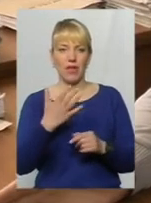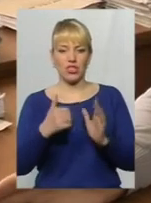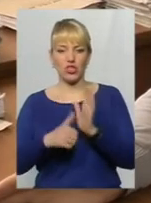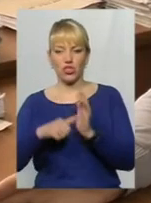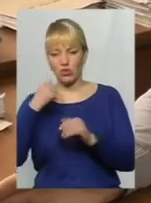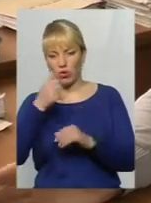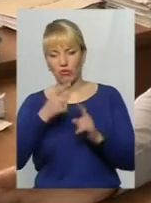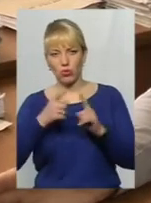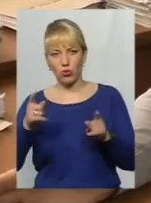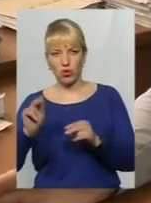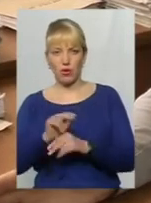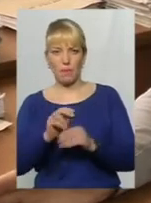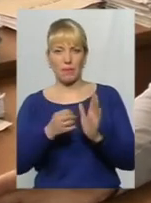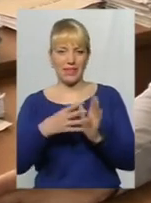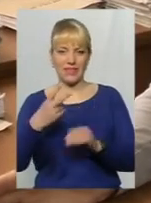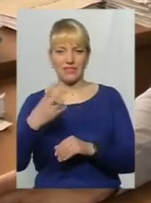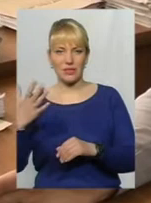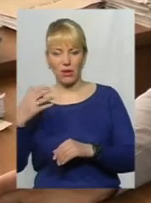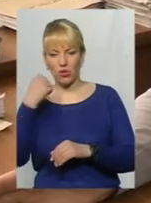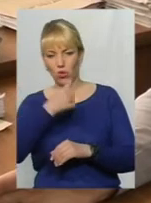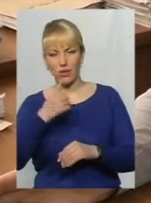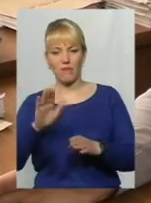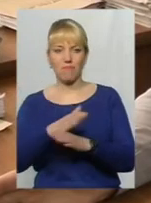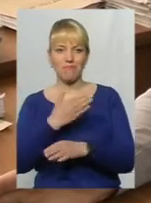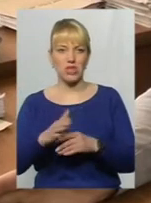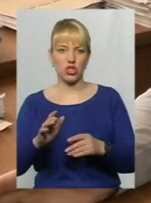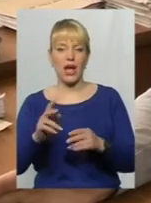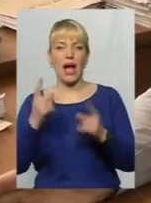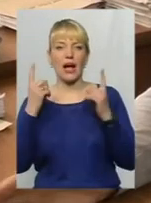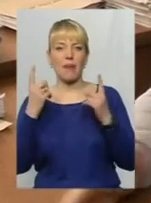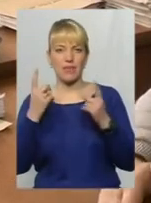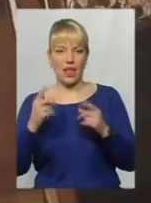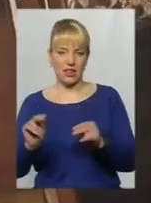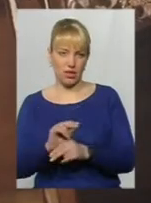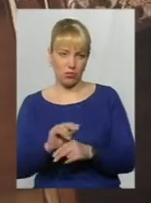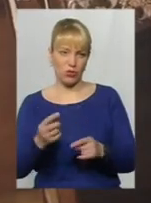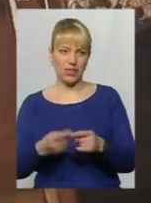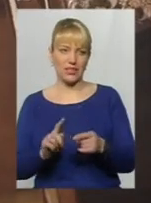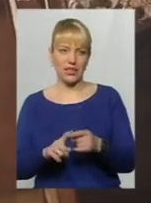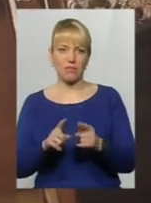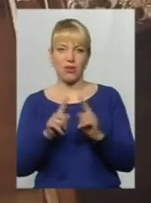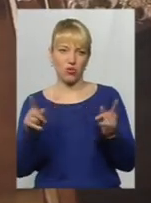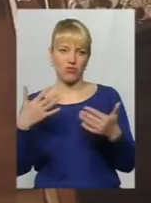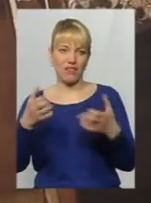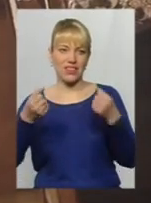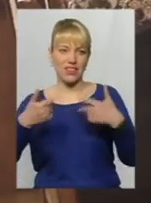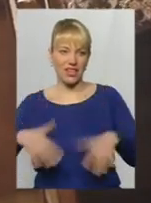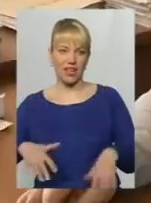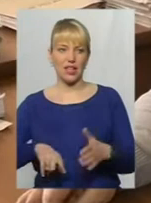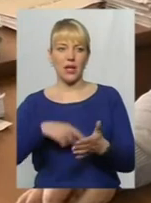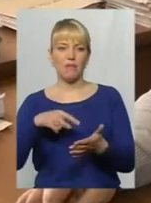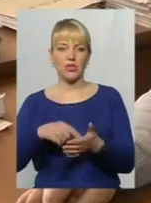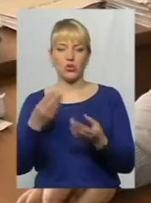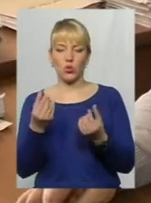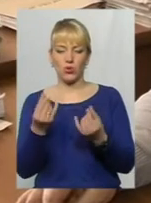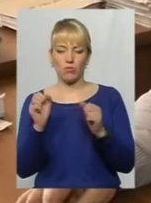15-25 років міжремонтний період капітального ремонту. Цей період ми втратили. Сьогодні коштів місто може